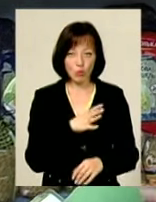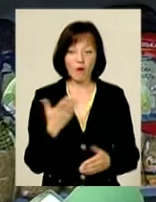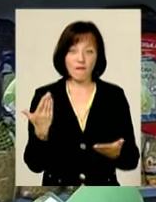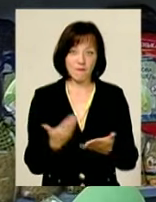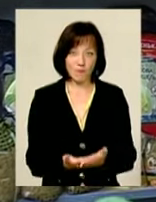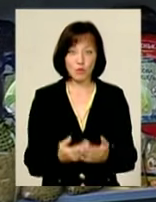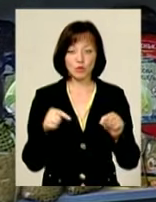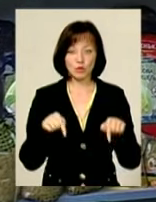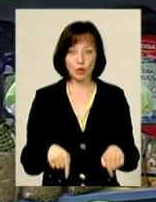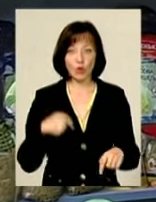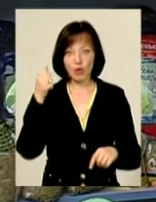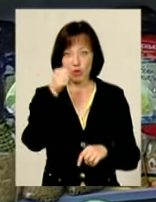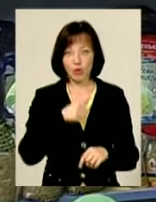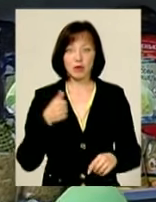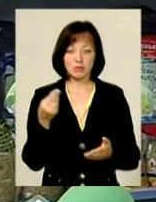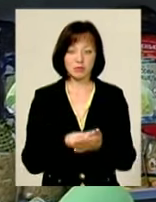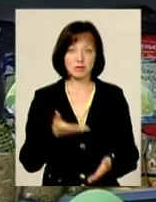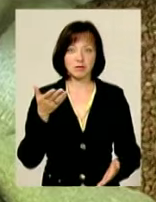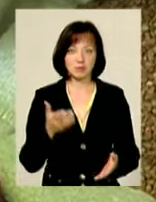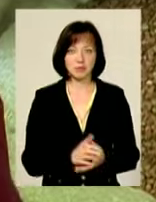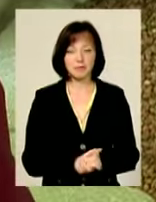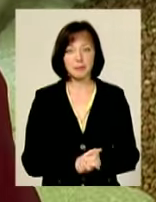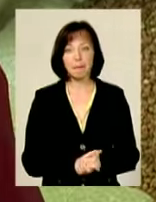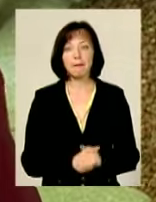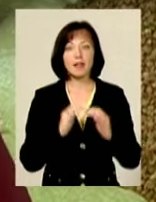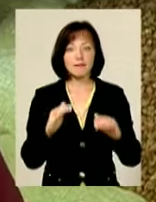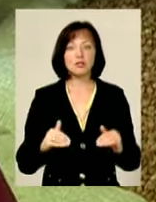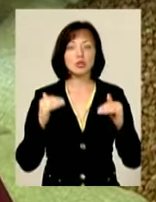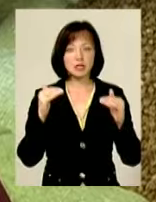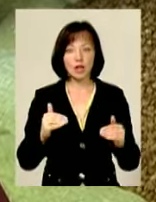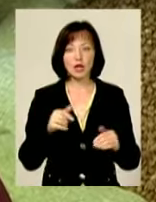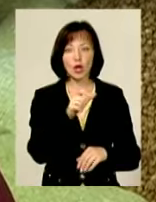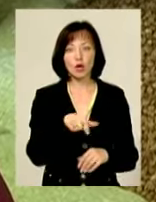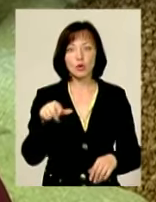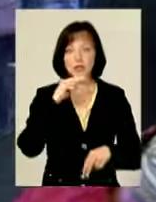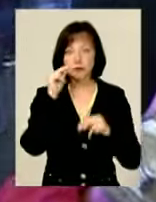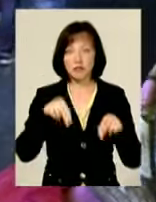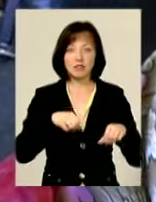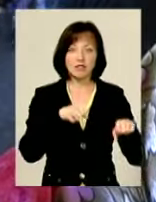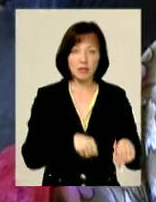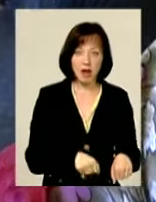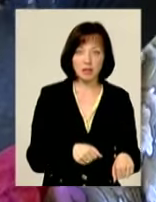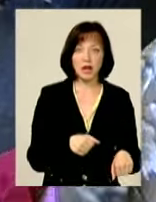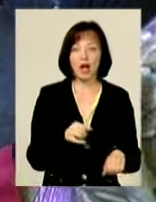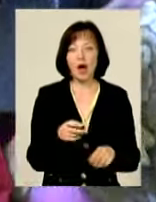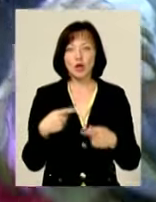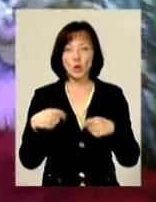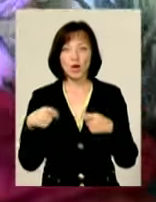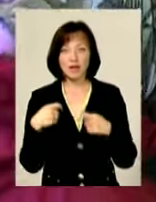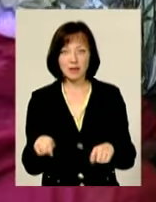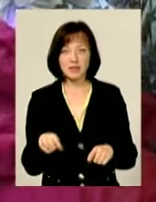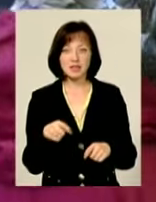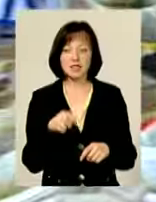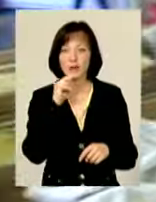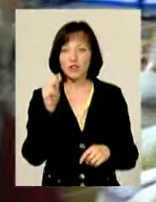відносно цього і становиться ціма ціна У зростанні цін люди звинувачують владу Дрібні торгівці й ті, хто перепродують